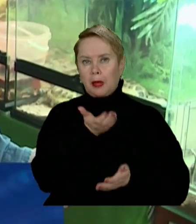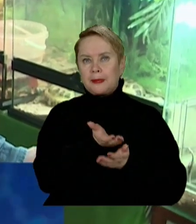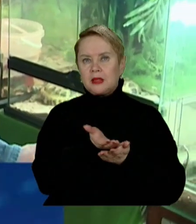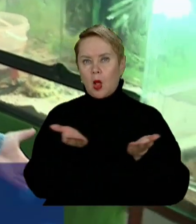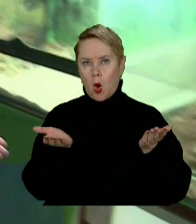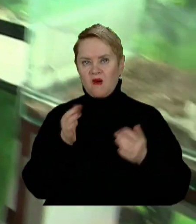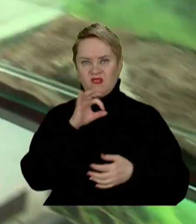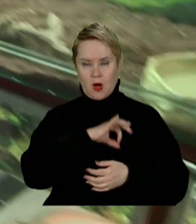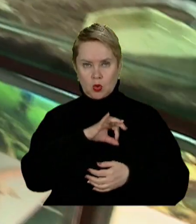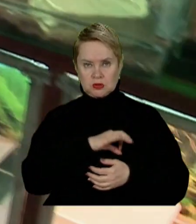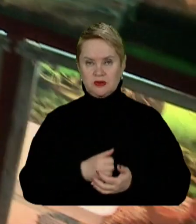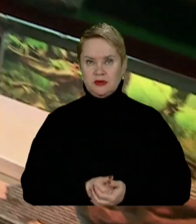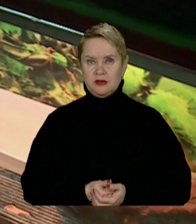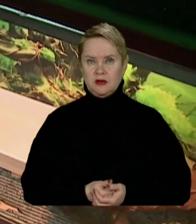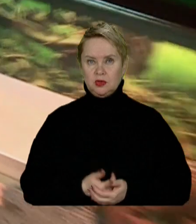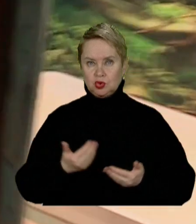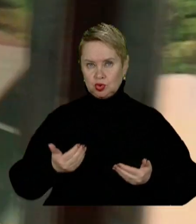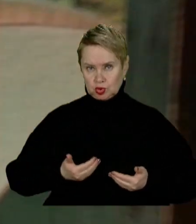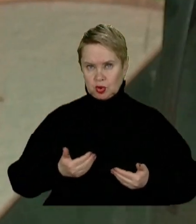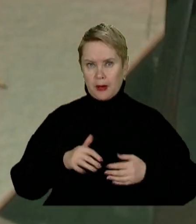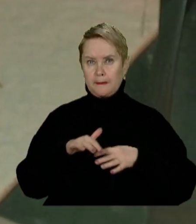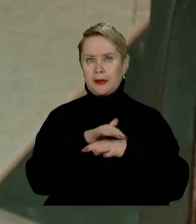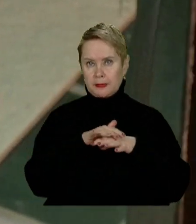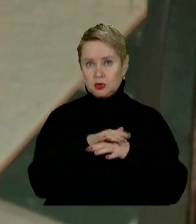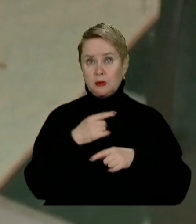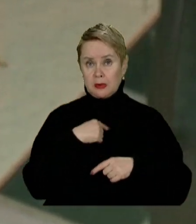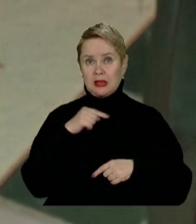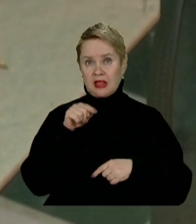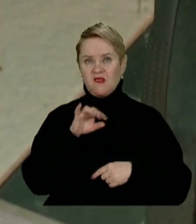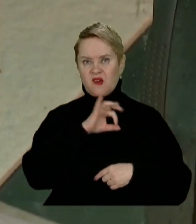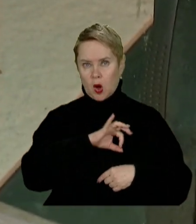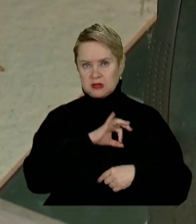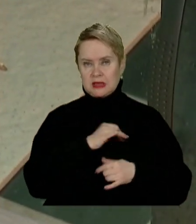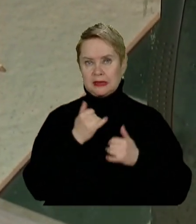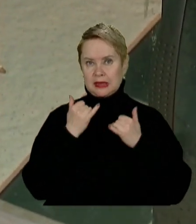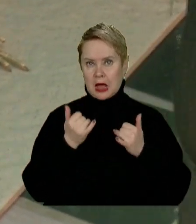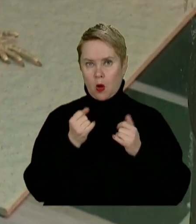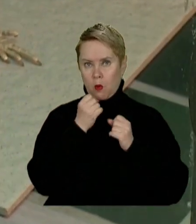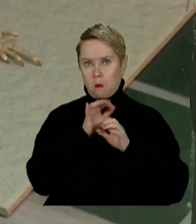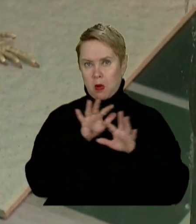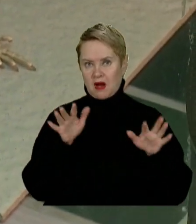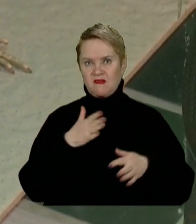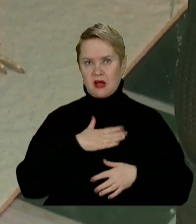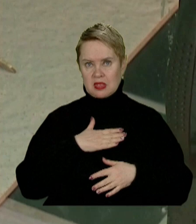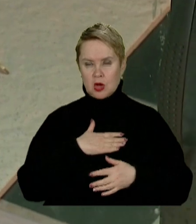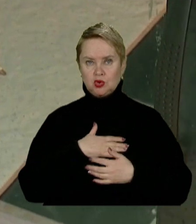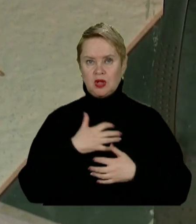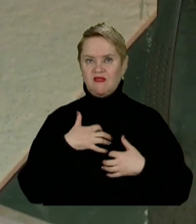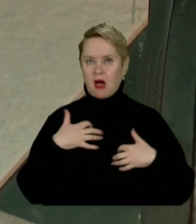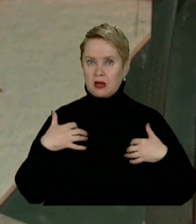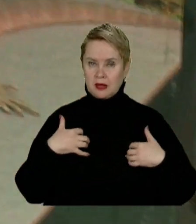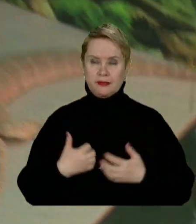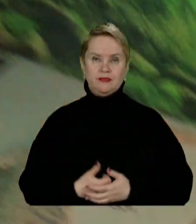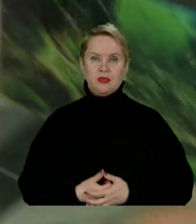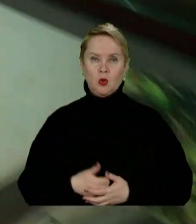використовують у житлових приміщеннях. Ми її використовуємо для обігріву наших тваринок,